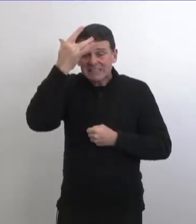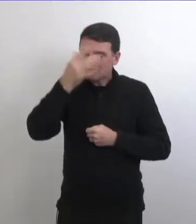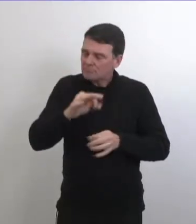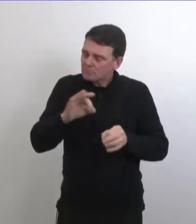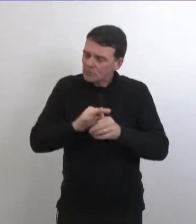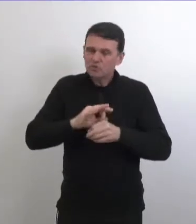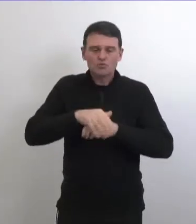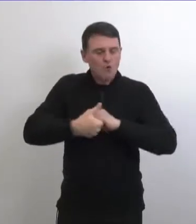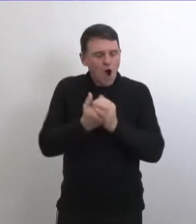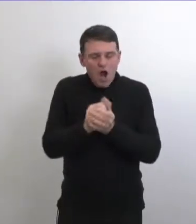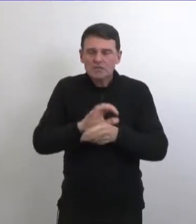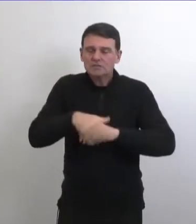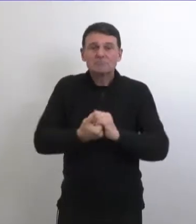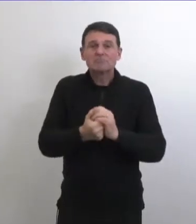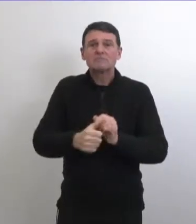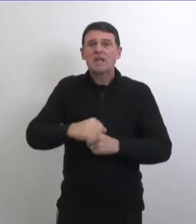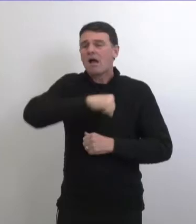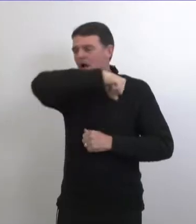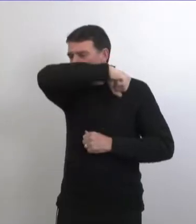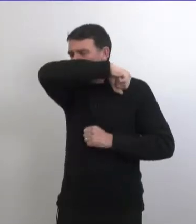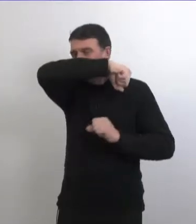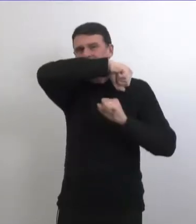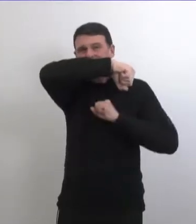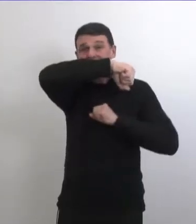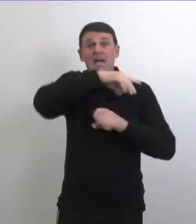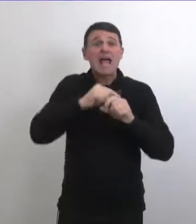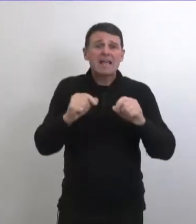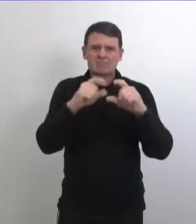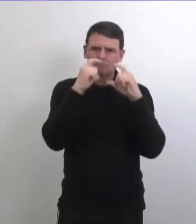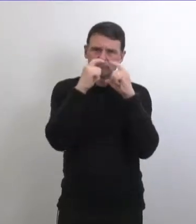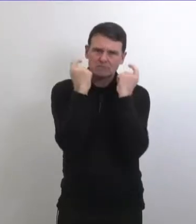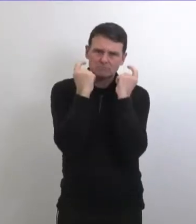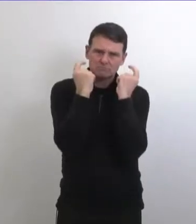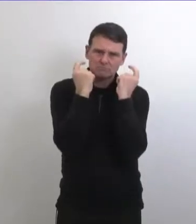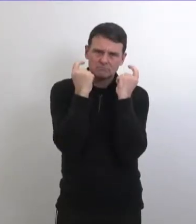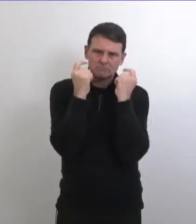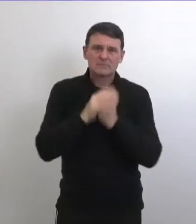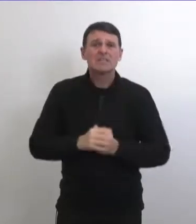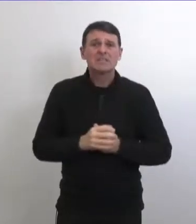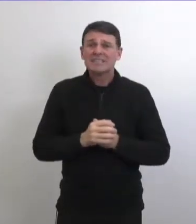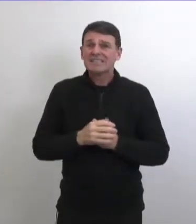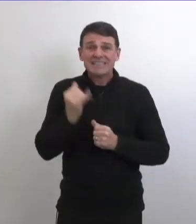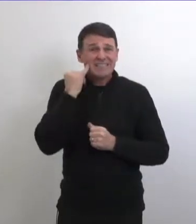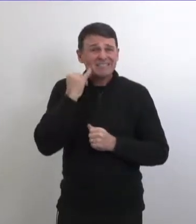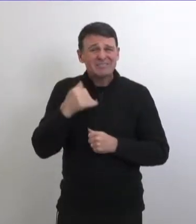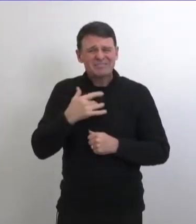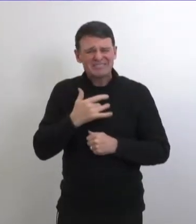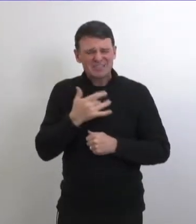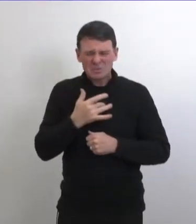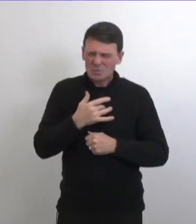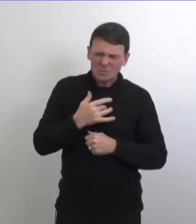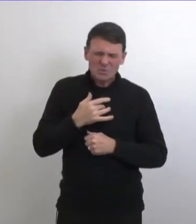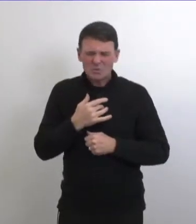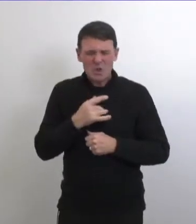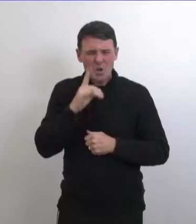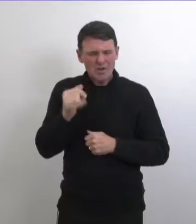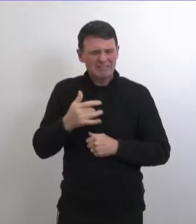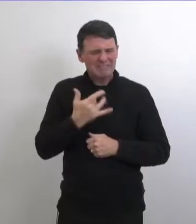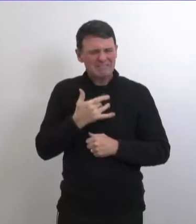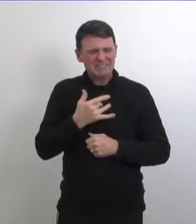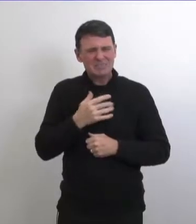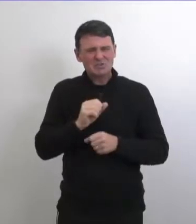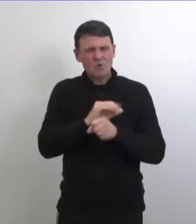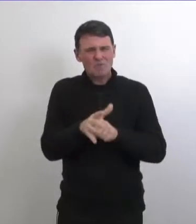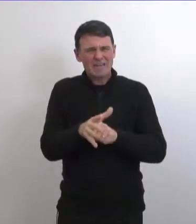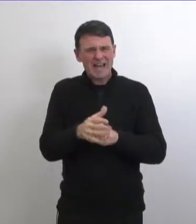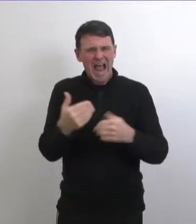rester à la maison quand on est malade se laver les mains couvrir sa toux et porter un masque allez vous faire